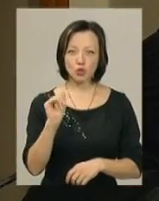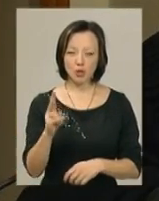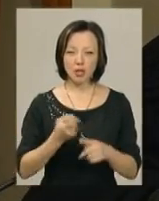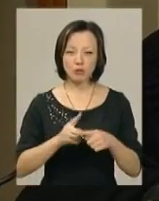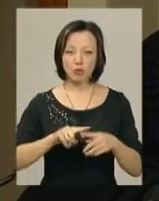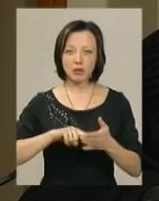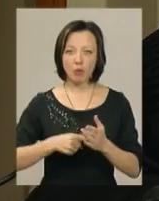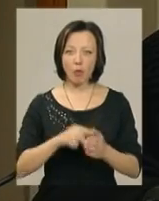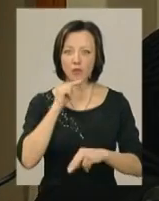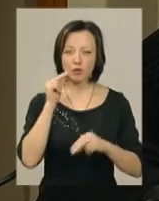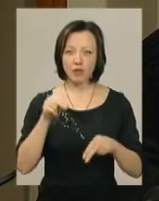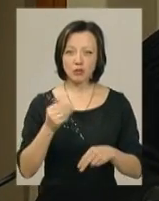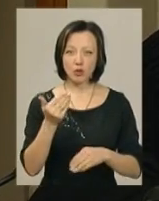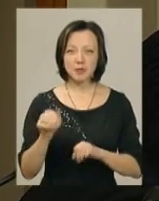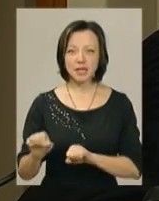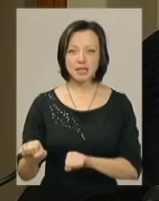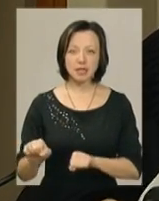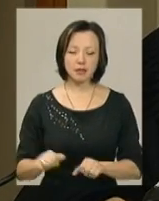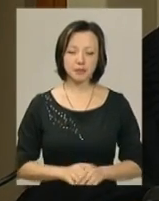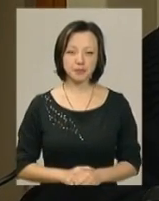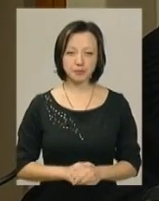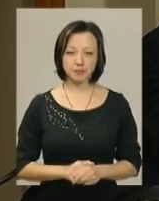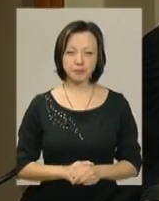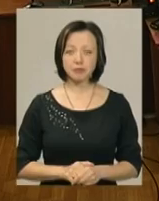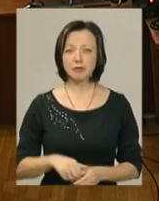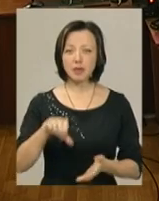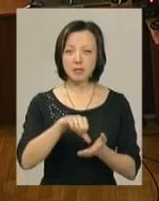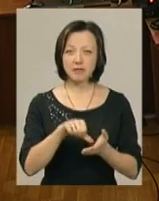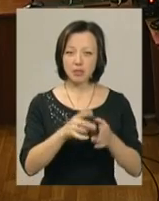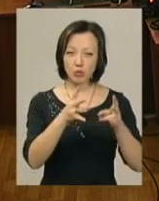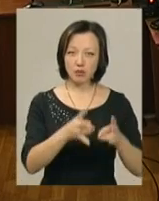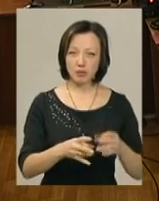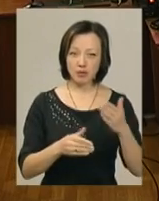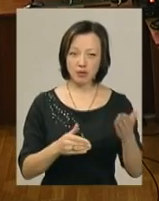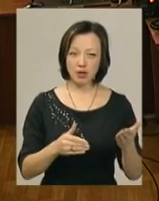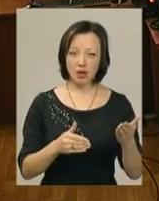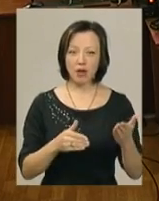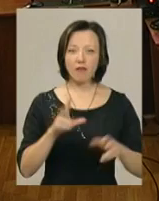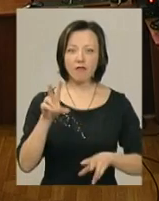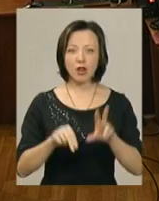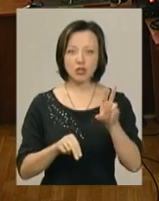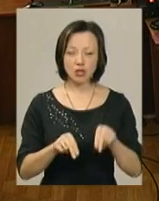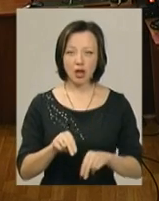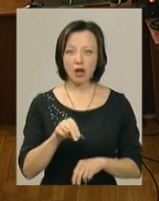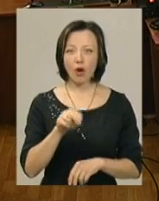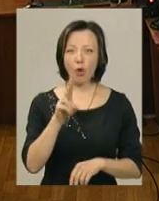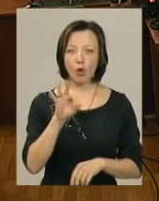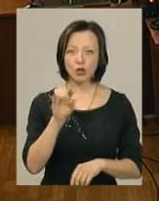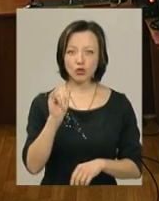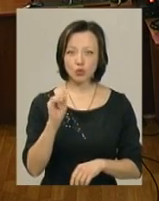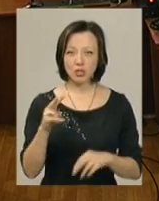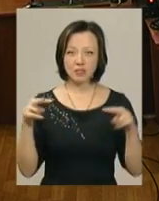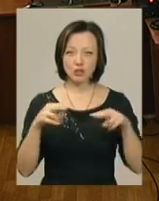на цьому наполягали обвинувачений та його захисник Роман Гаверленко. Представниця потерпілої сторони Валентина Людвіх вважає, Олександр Корнійчук